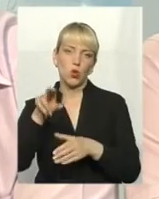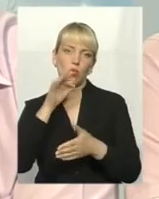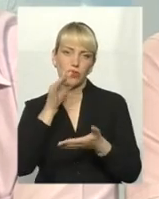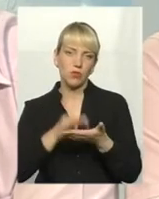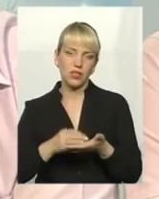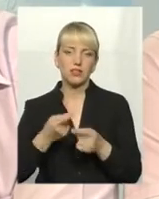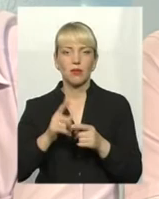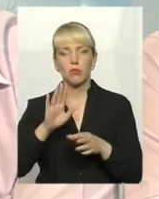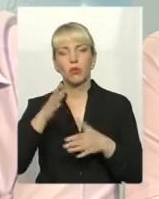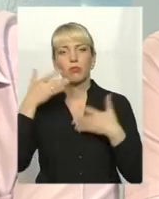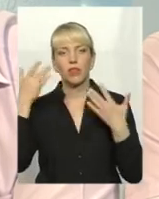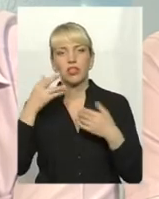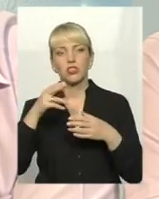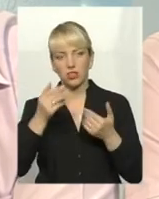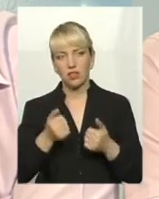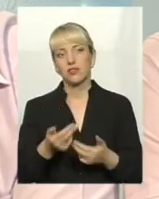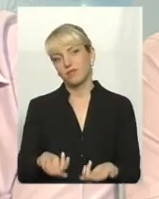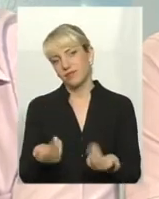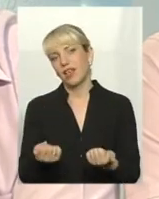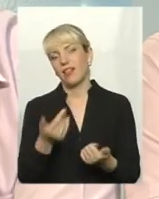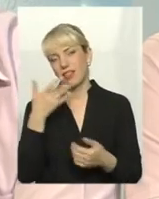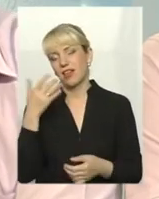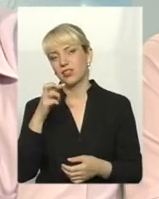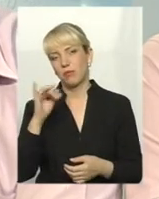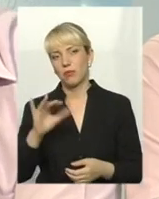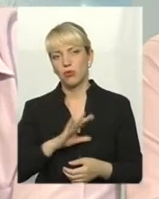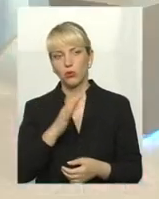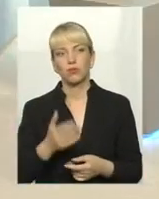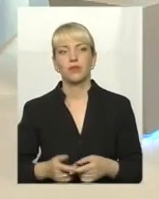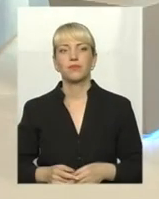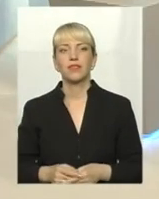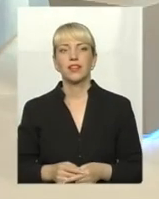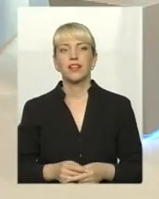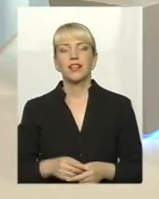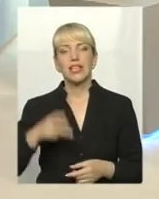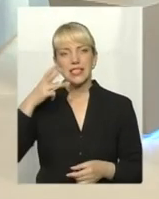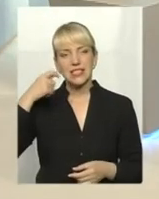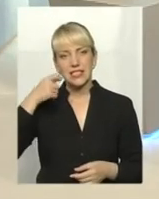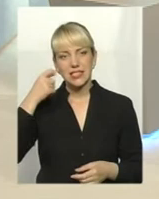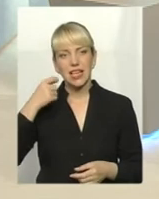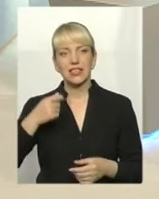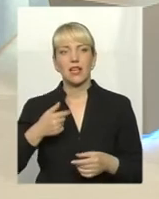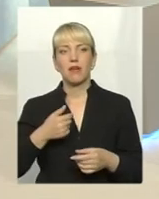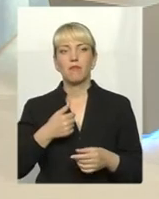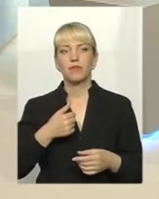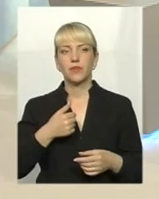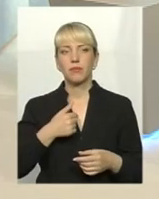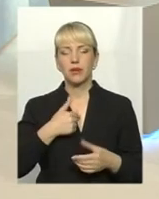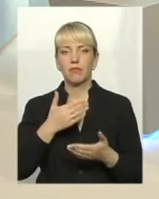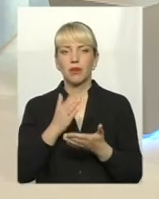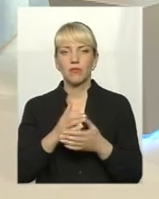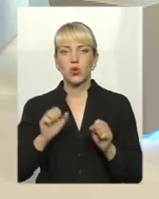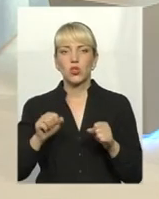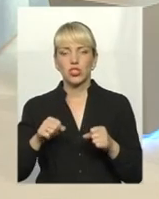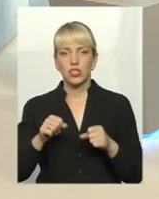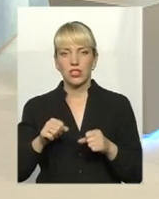Тобто це було б набагато легше, так? Звичайно. Вони сказали, що не ставити, а зняти на відеокамеру. Ми не маємо можливості взяти